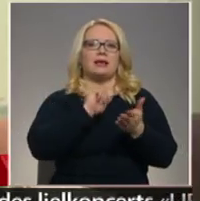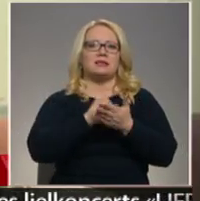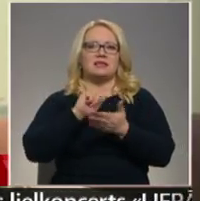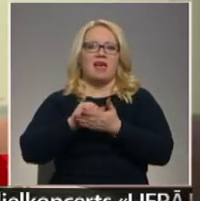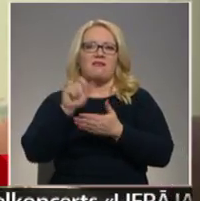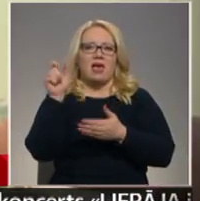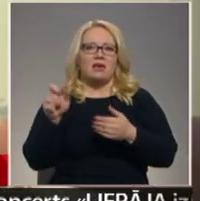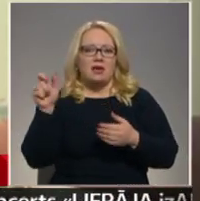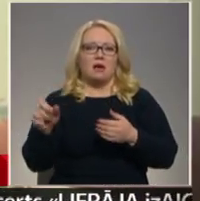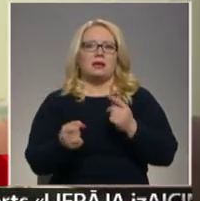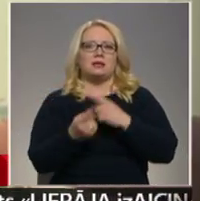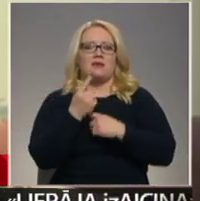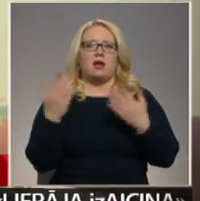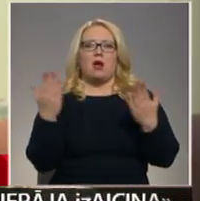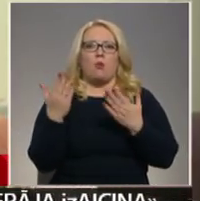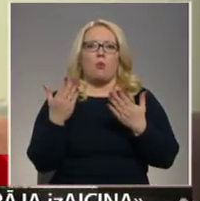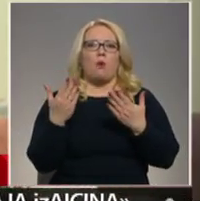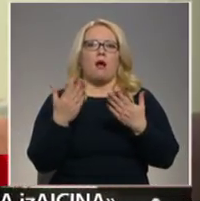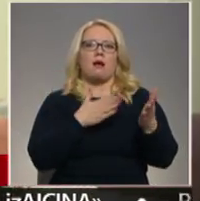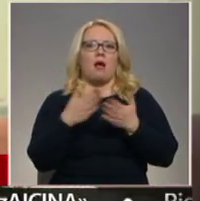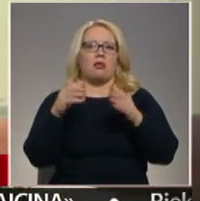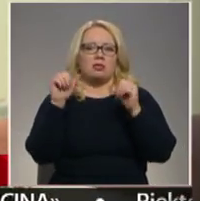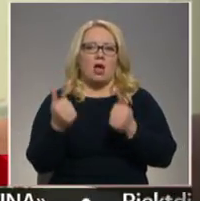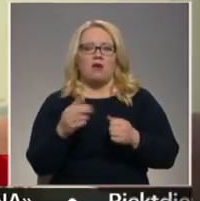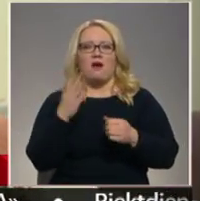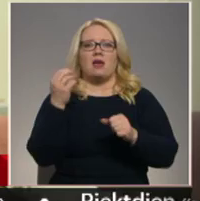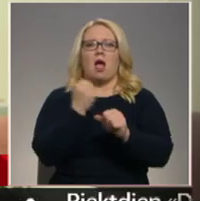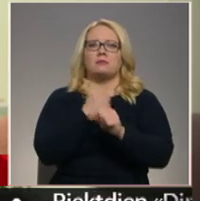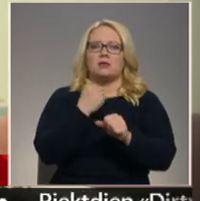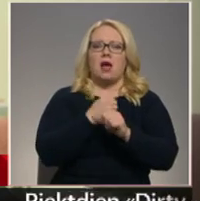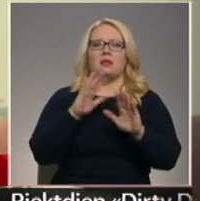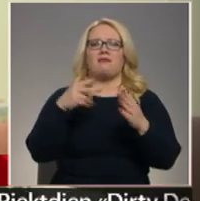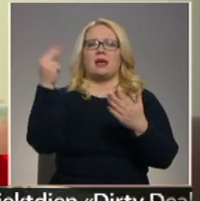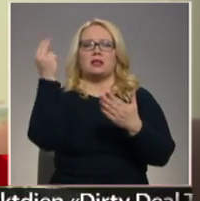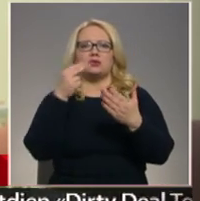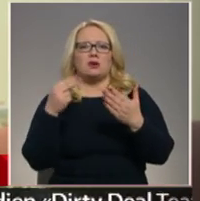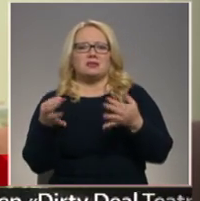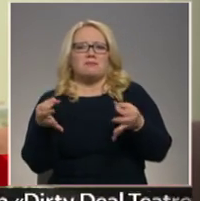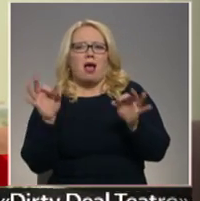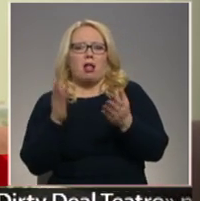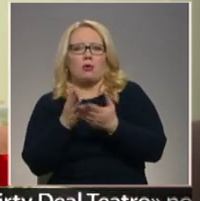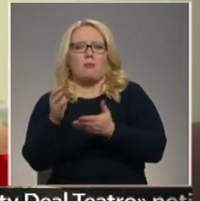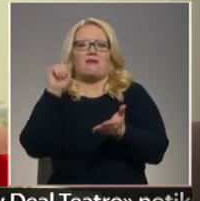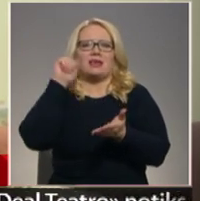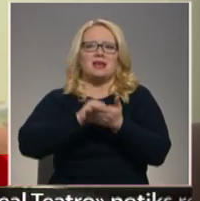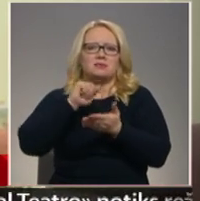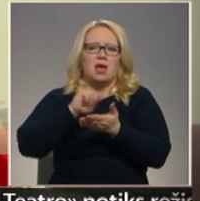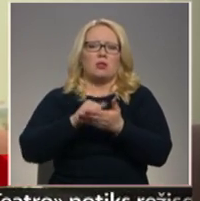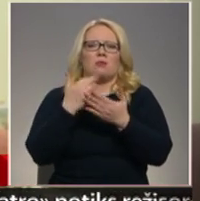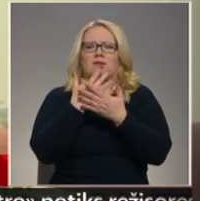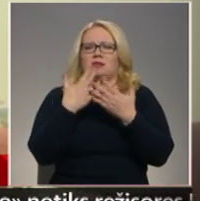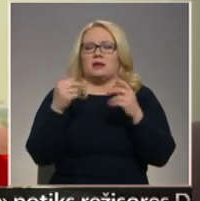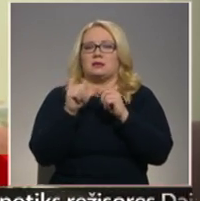izdevies kaut ko dabūt gatavu. Vai jātēlā apstrādē, vai ilustrācijas malkumā, vai iespiedumā, vai vēl kādās